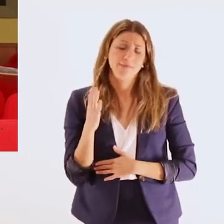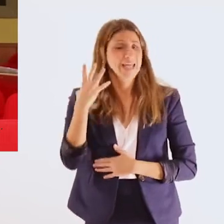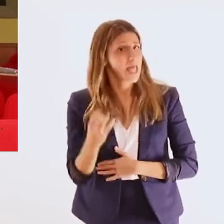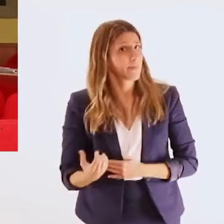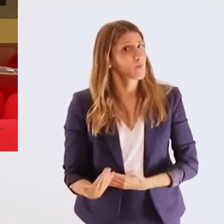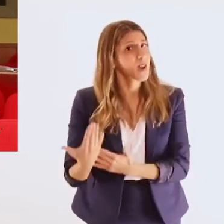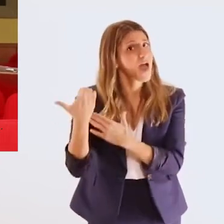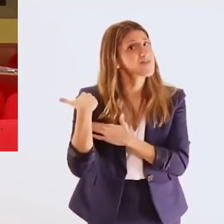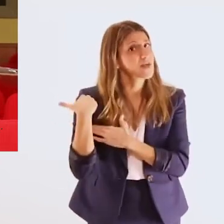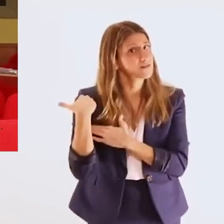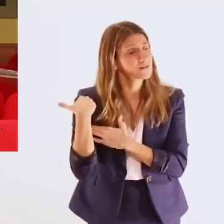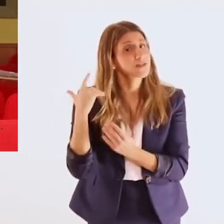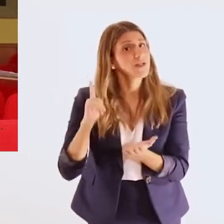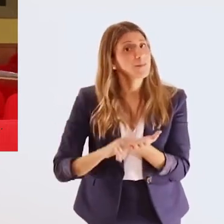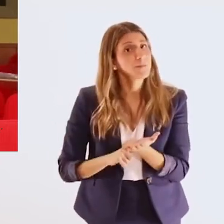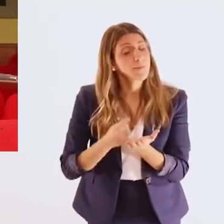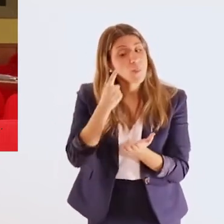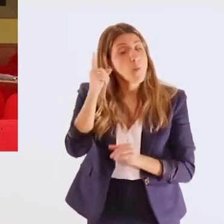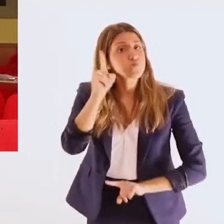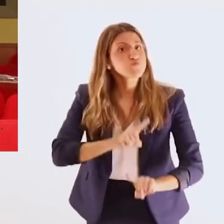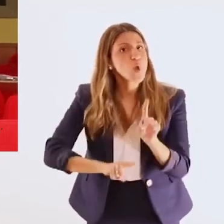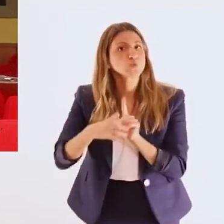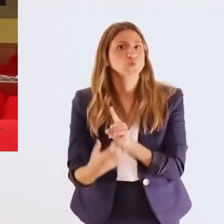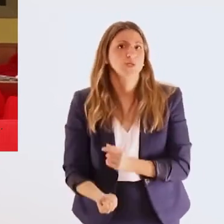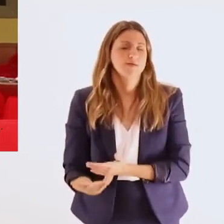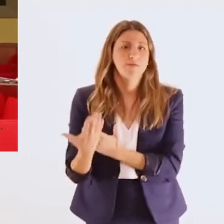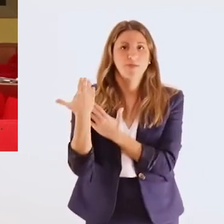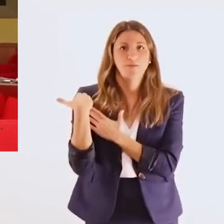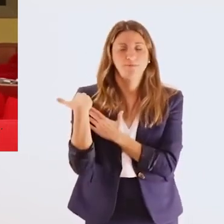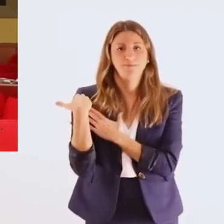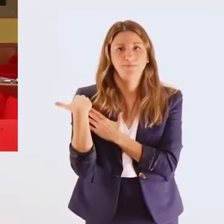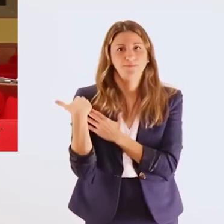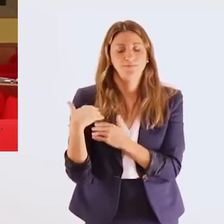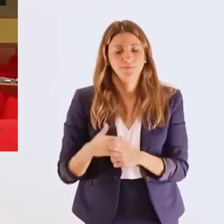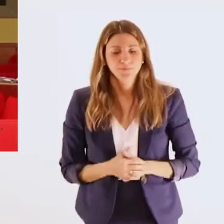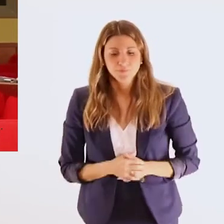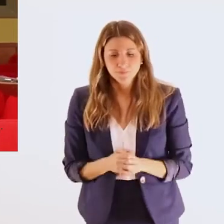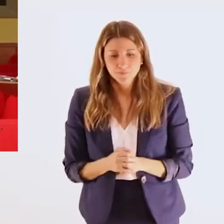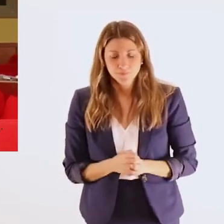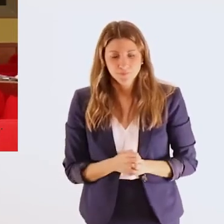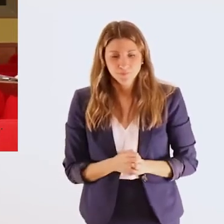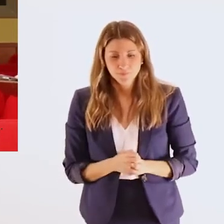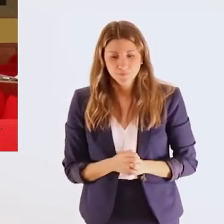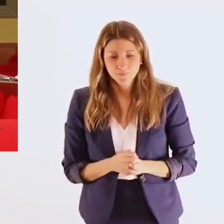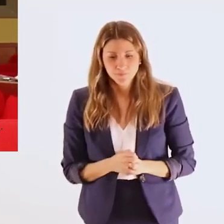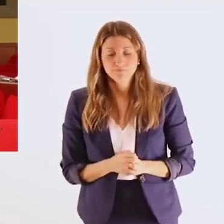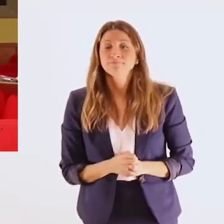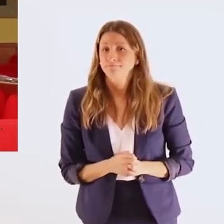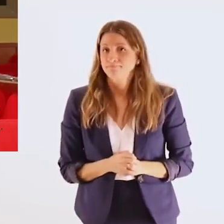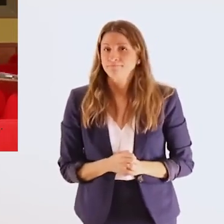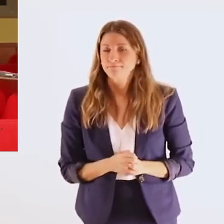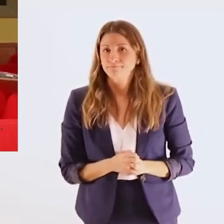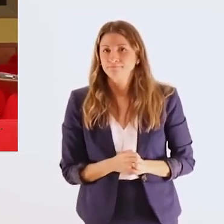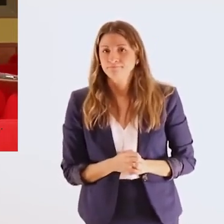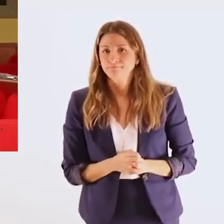θα καταλογήσει τις ευθύνες που είχαν έχουν